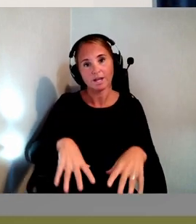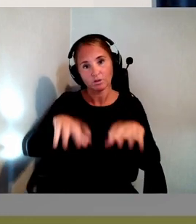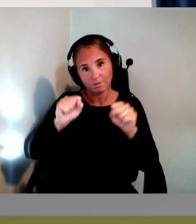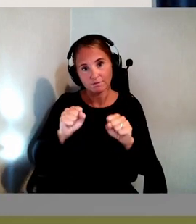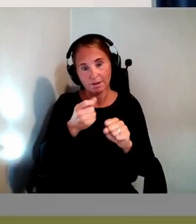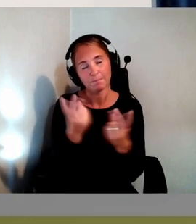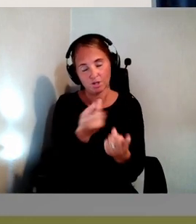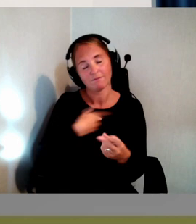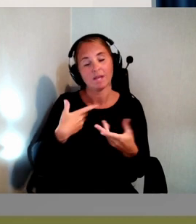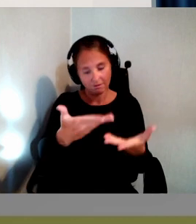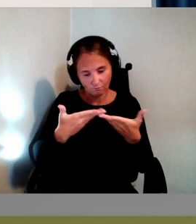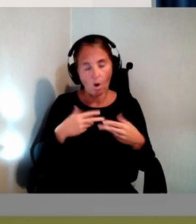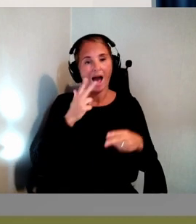också.